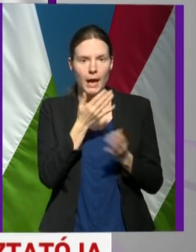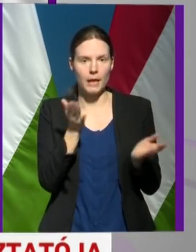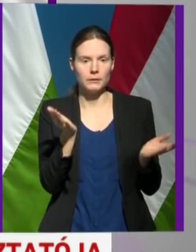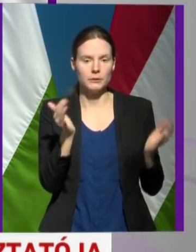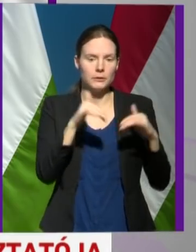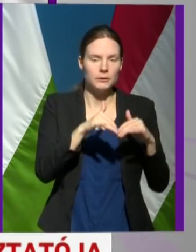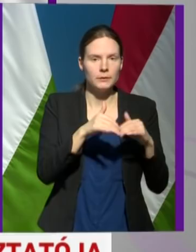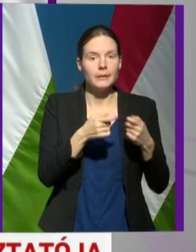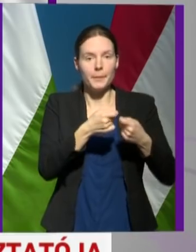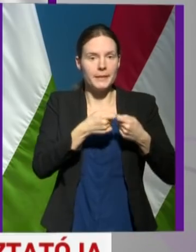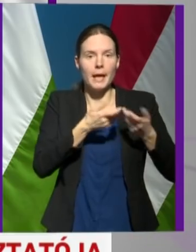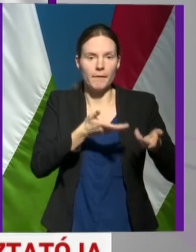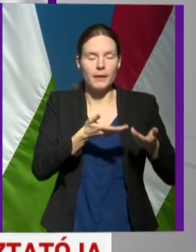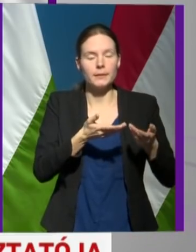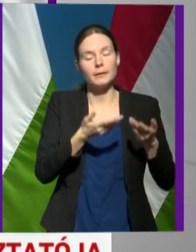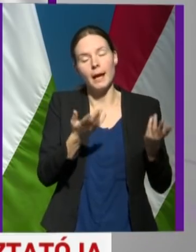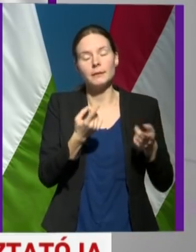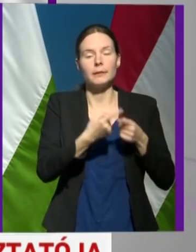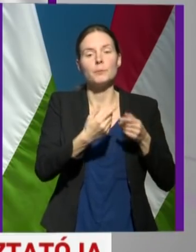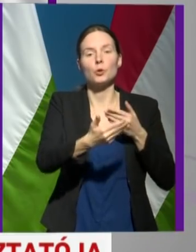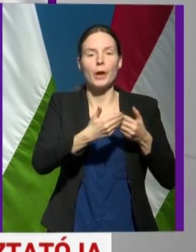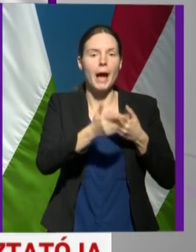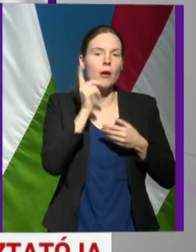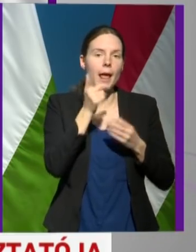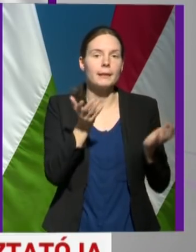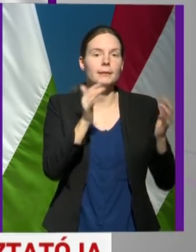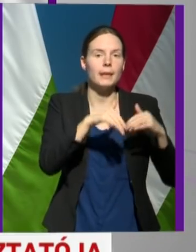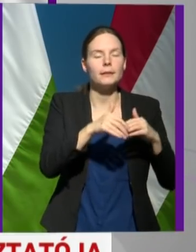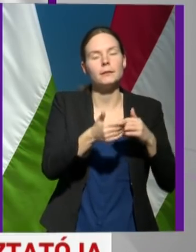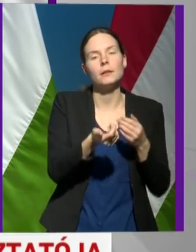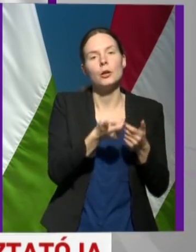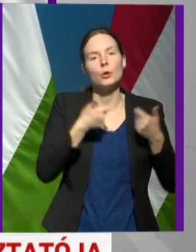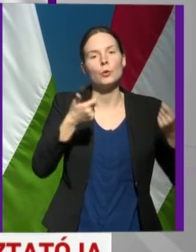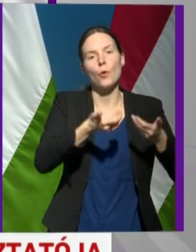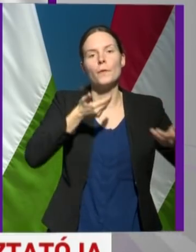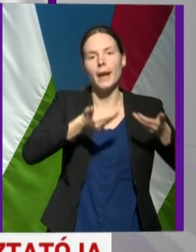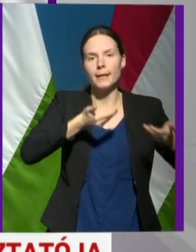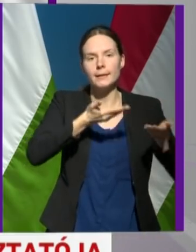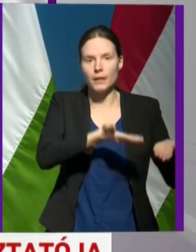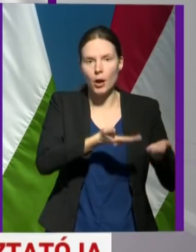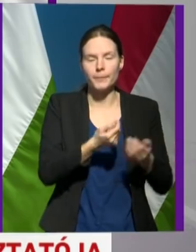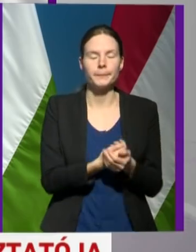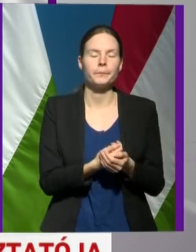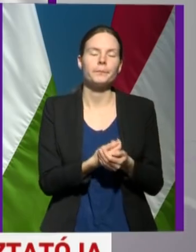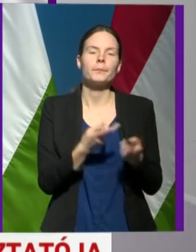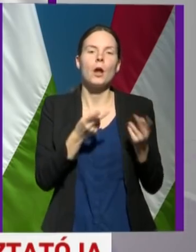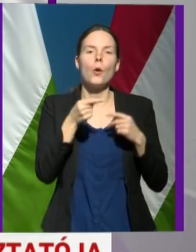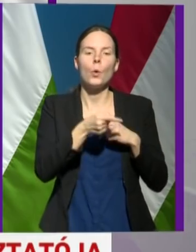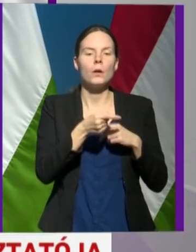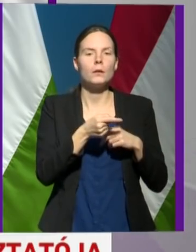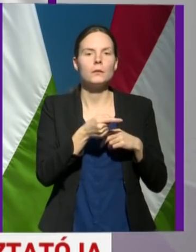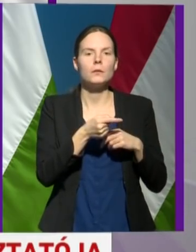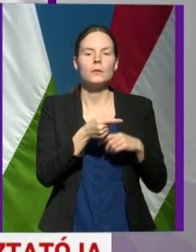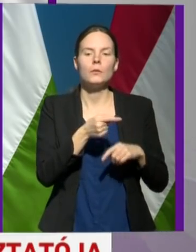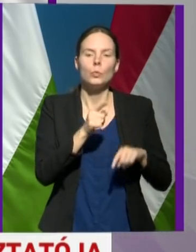órára, tehát nem sokára lesz ez a telekonferencia, amelynek során az utolsó